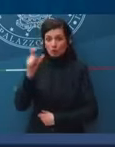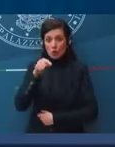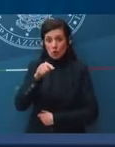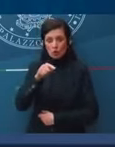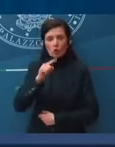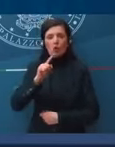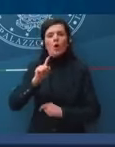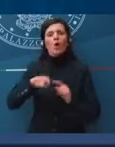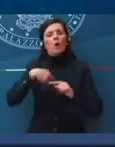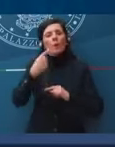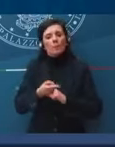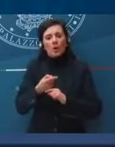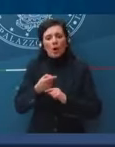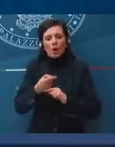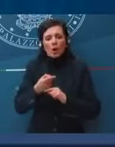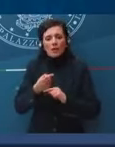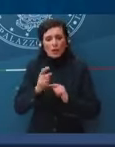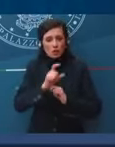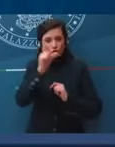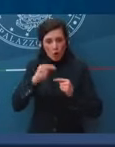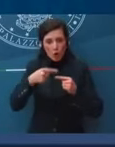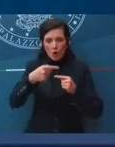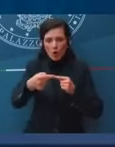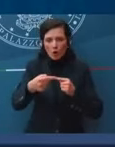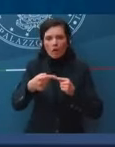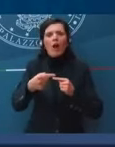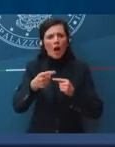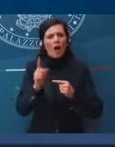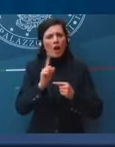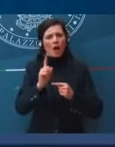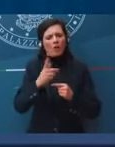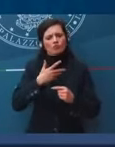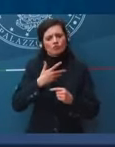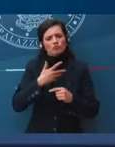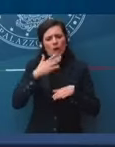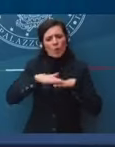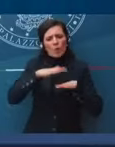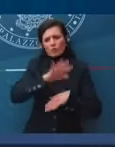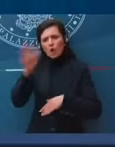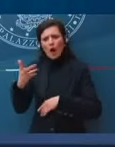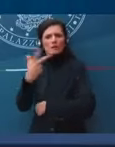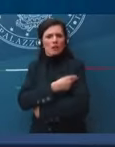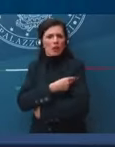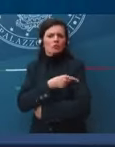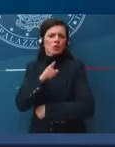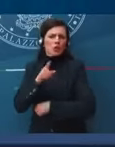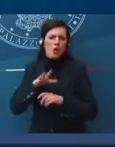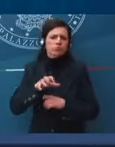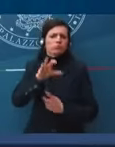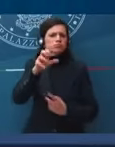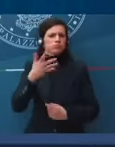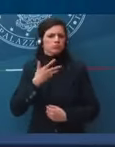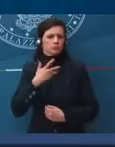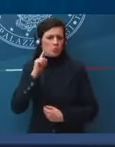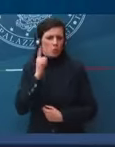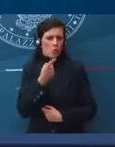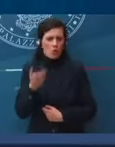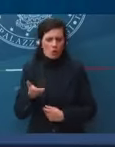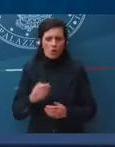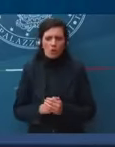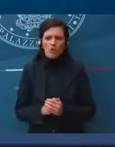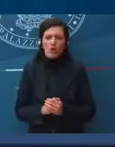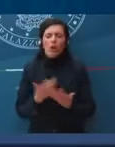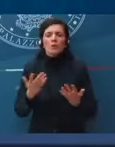poi sono state quasi compensate dall'utilizzo di altri vaccini. Quindi la